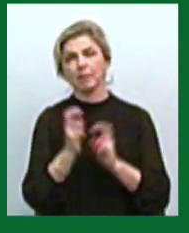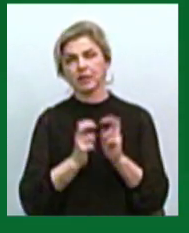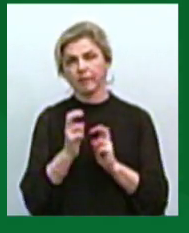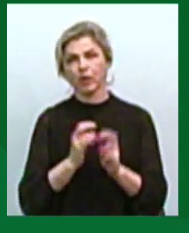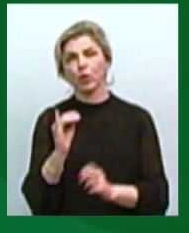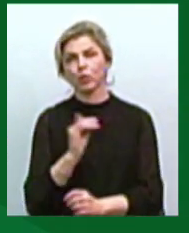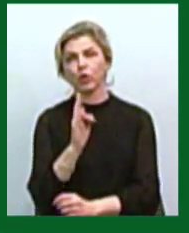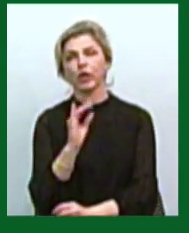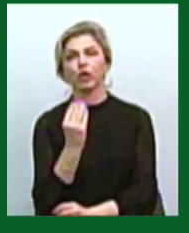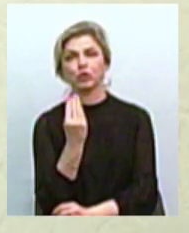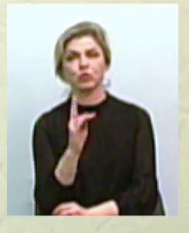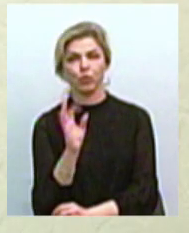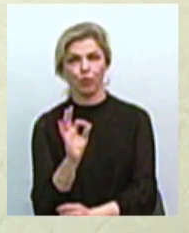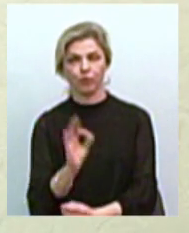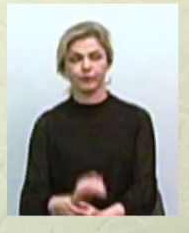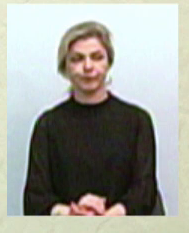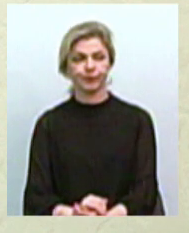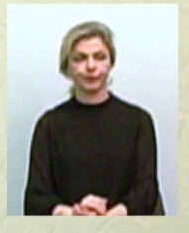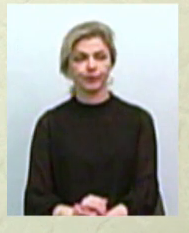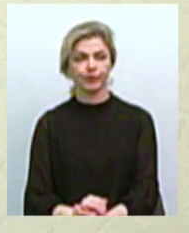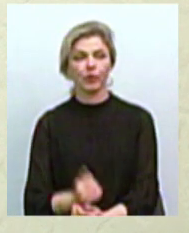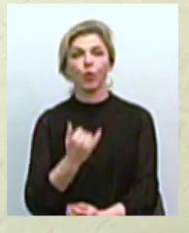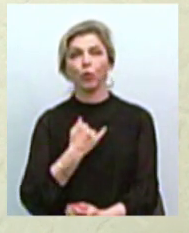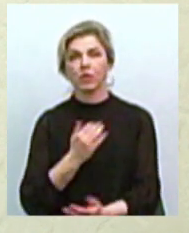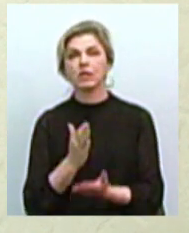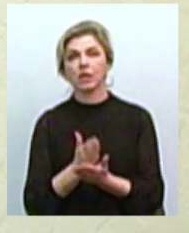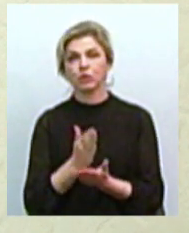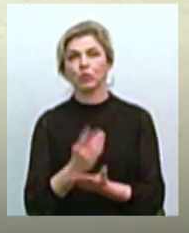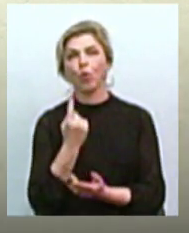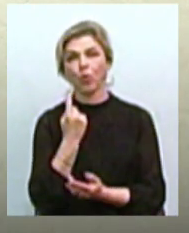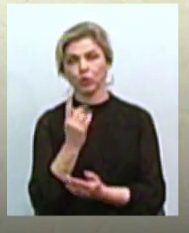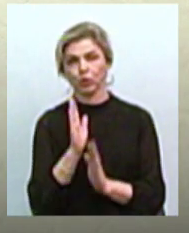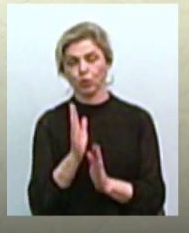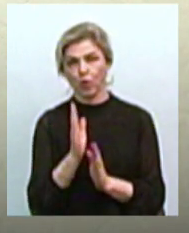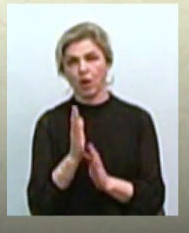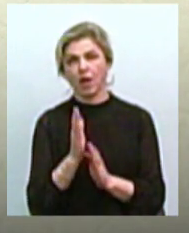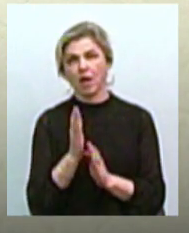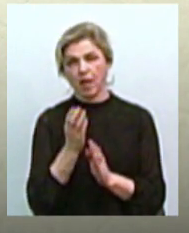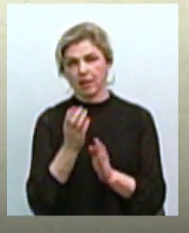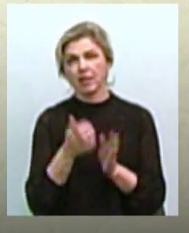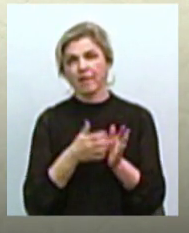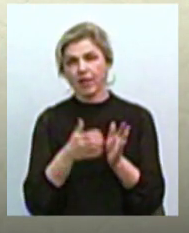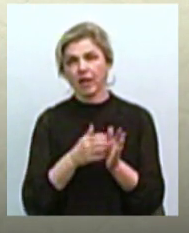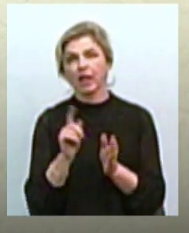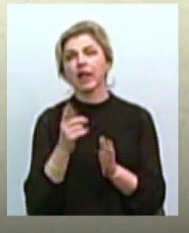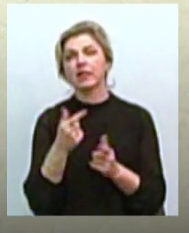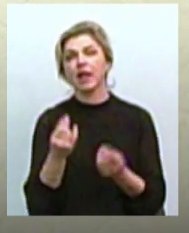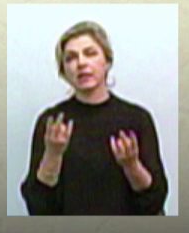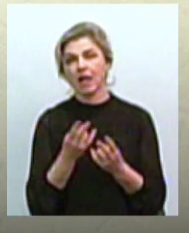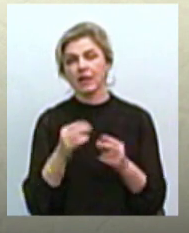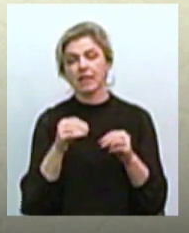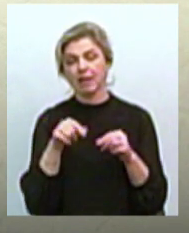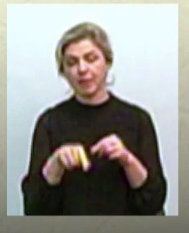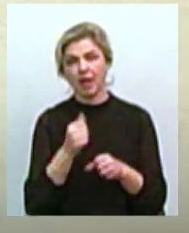Юрій Кішко. У нас існує зараз тільки один дефект, де потребують земляні роботи. Вони будуть